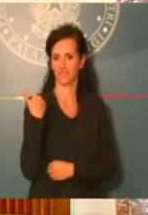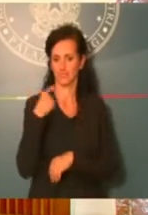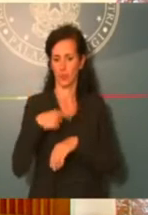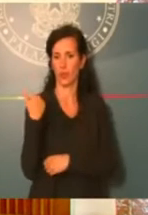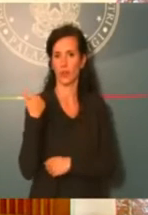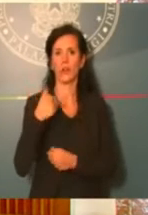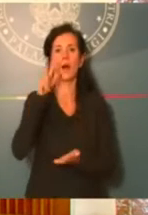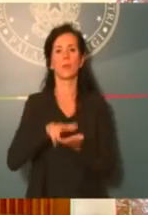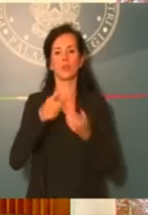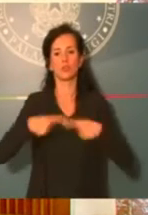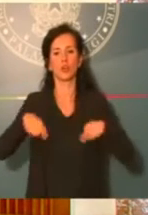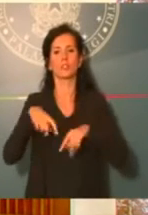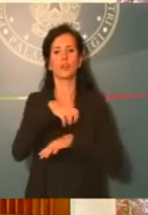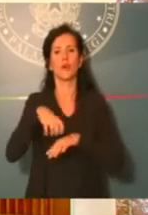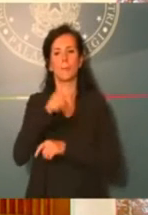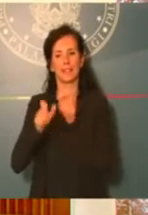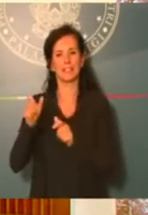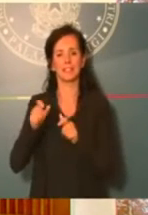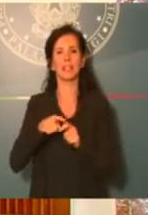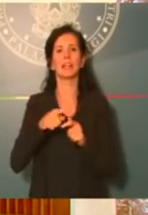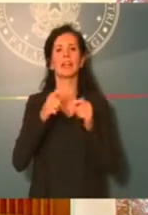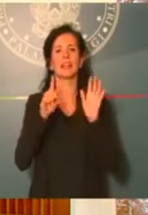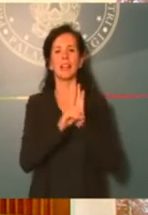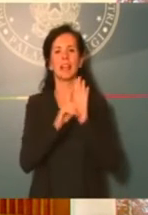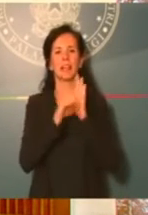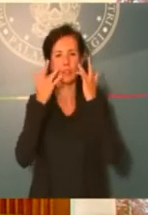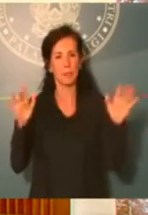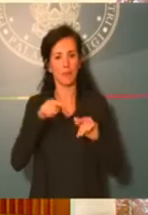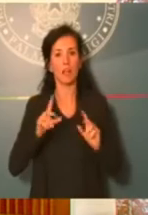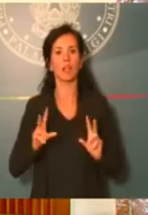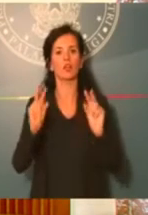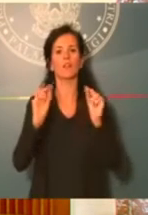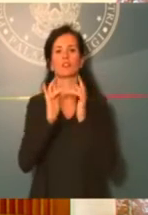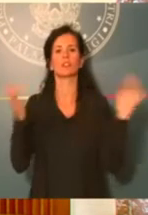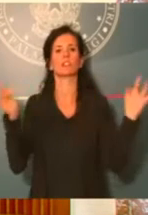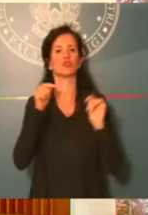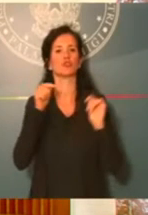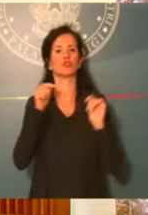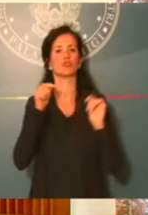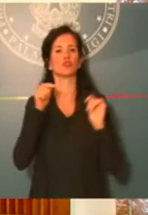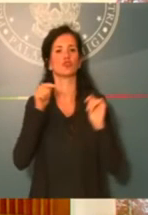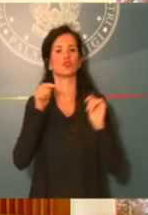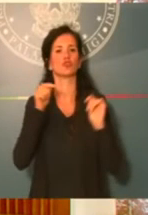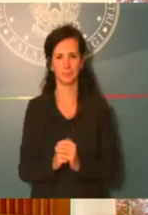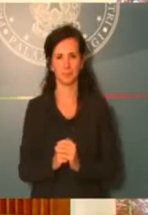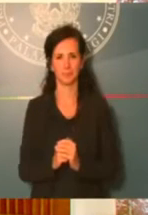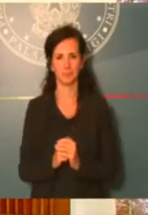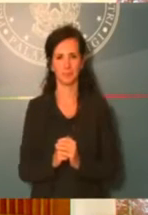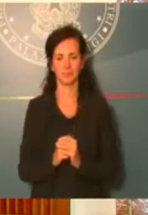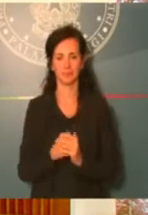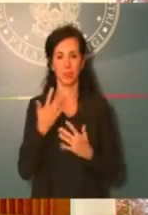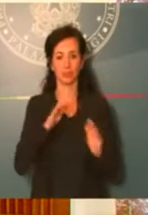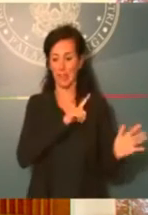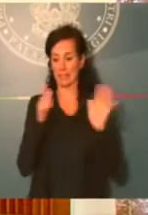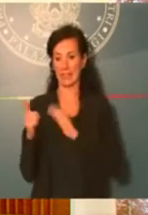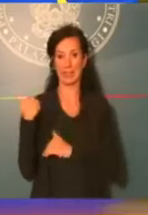Il decreto sulle semplificazioni e l'innovazione digitale, nella settimana di confronto che c'è